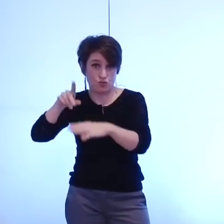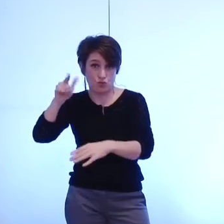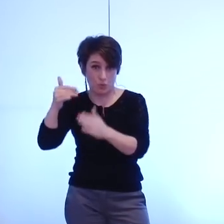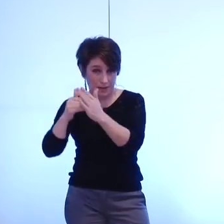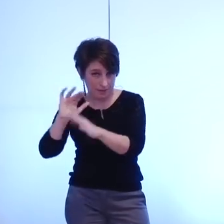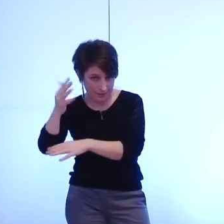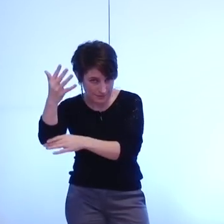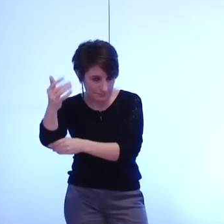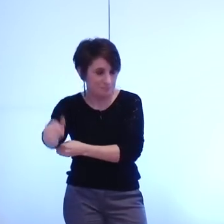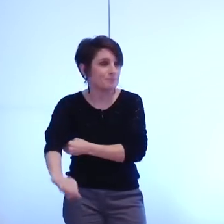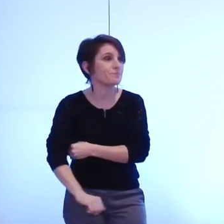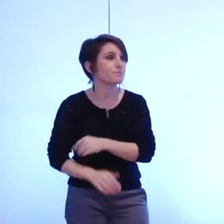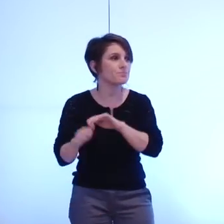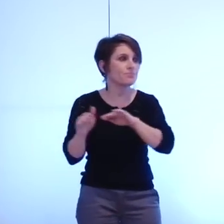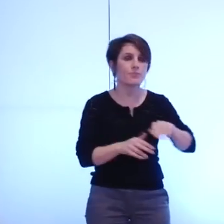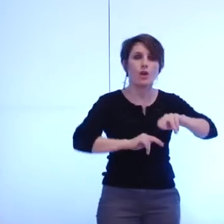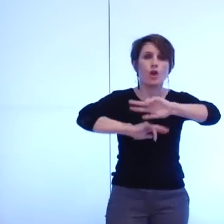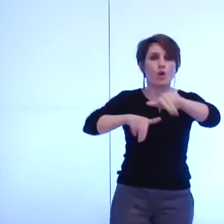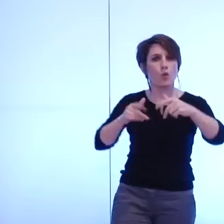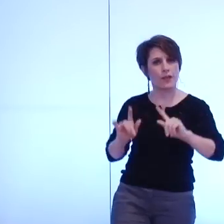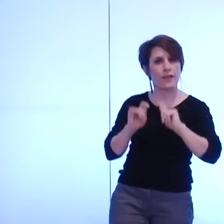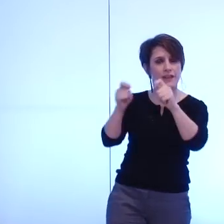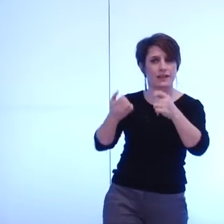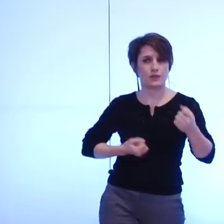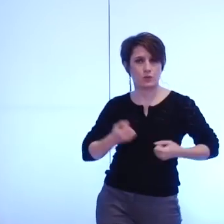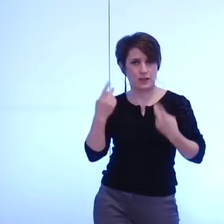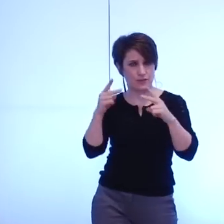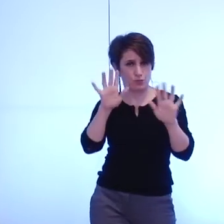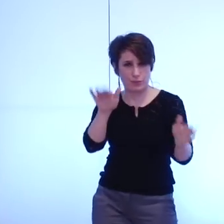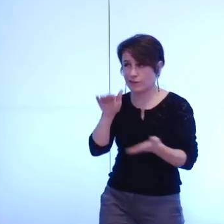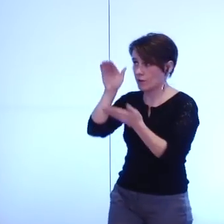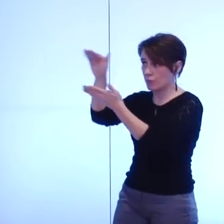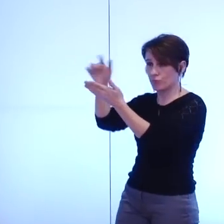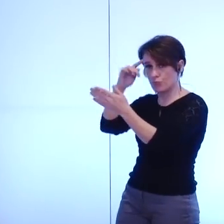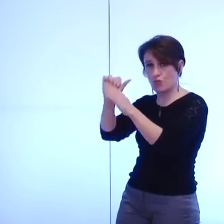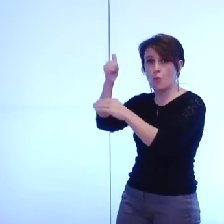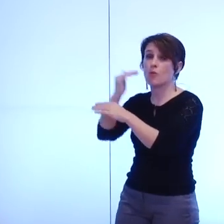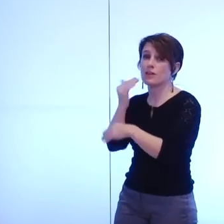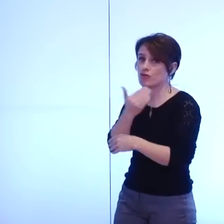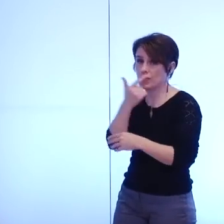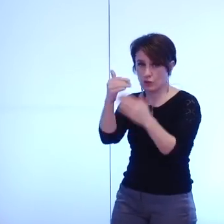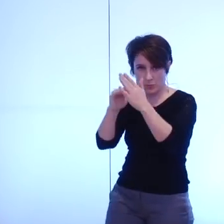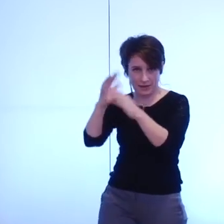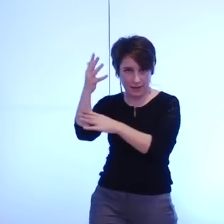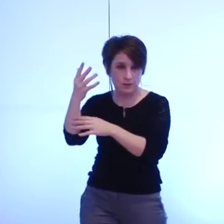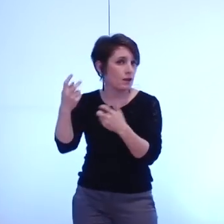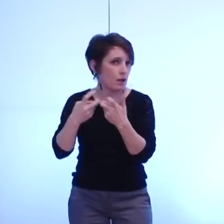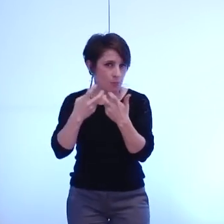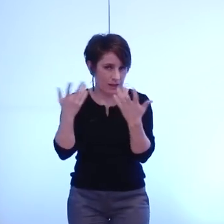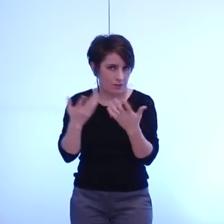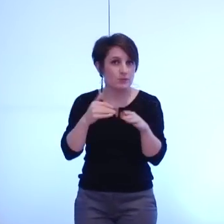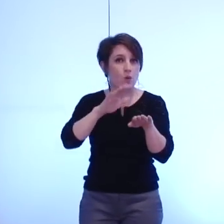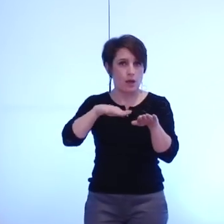des contrats de délégation de services publics qui sont transférés à la métropole au 1er janvier pour ce qui concerne notamment les